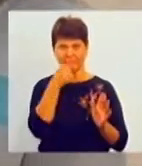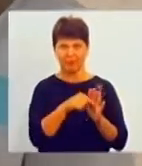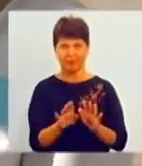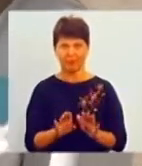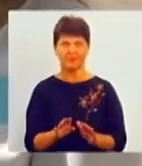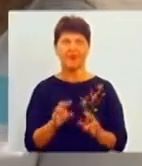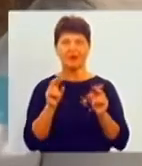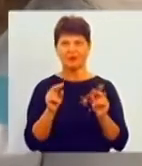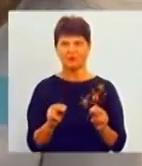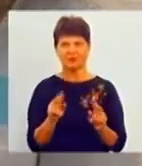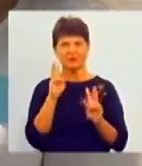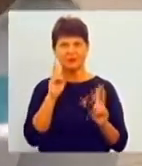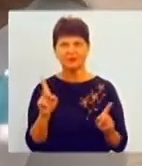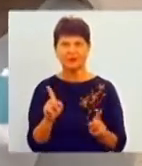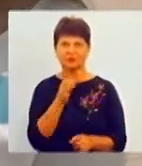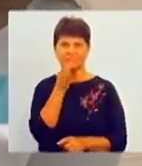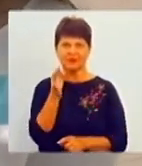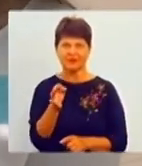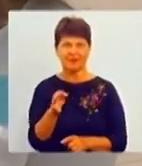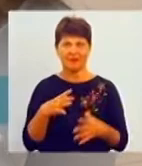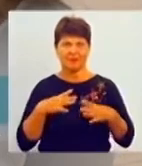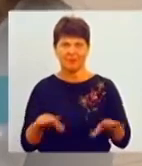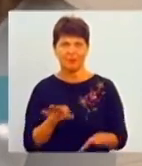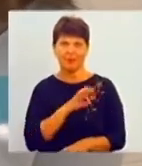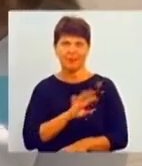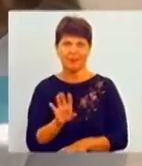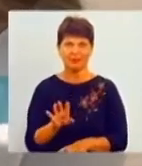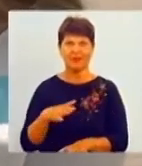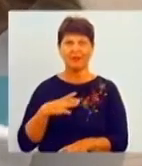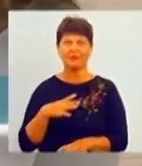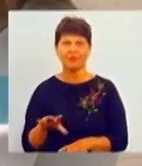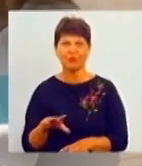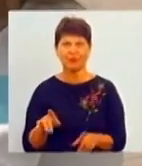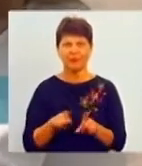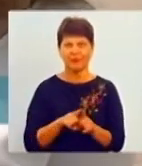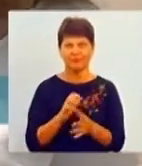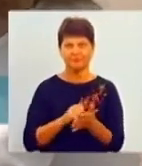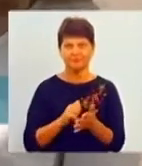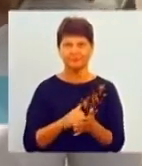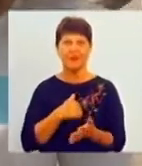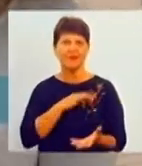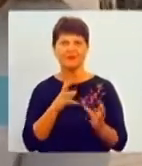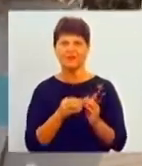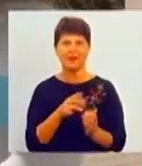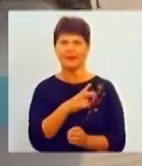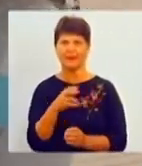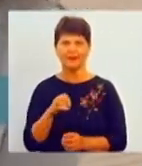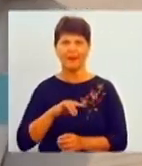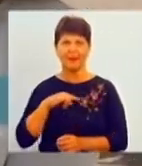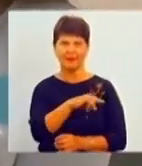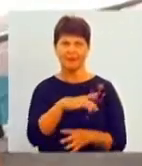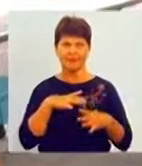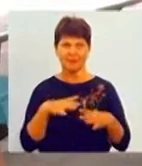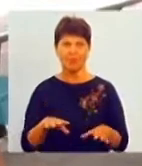хочу почати, але ще не користувалася. Не було, напевно, такої нагоди. Ну, чесно кажучи, взагалі ще не літала, але, ну,